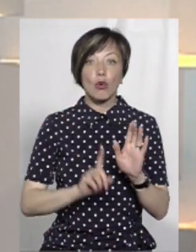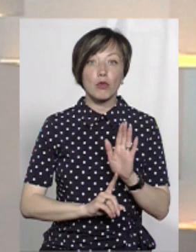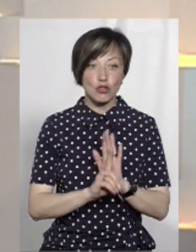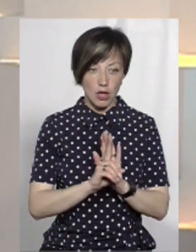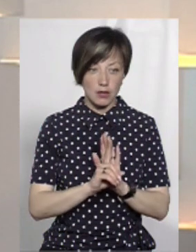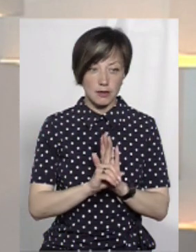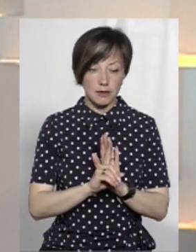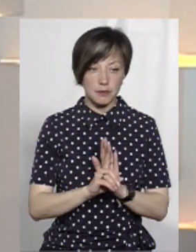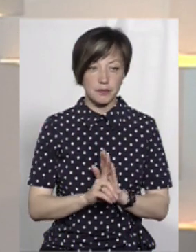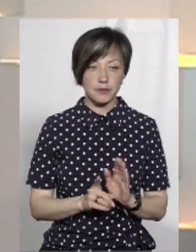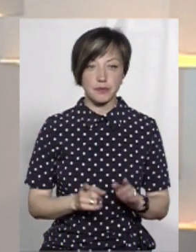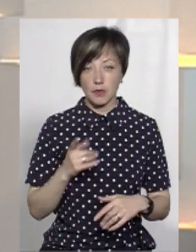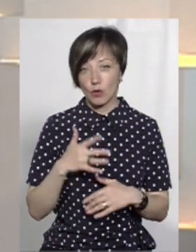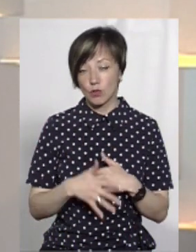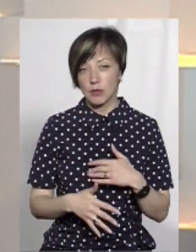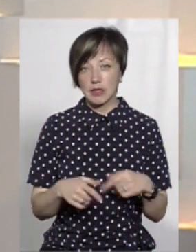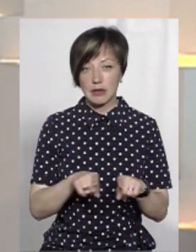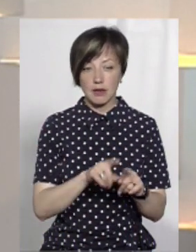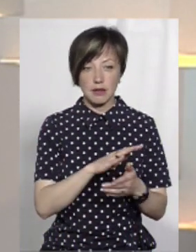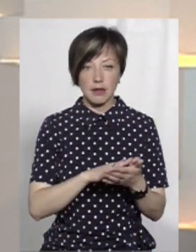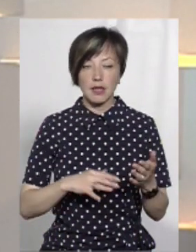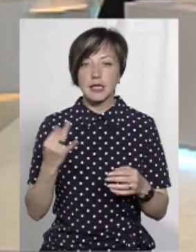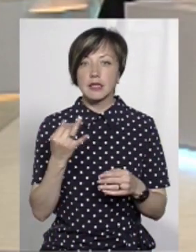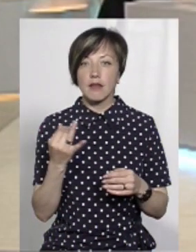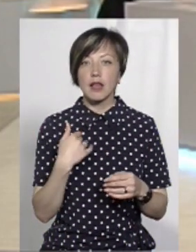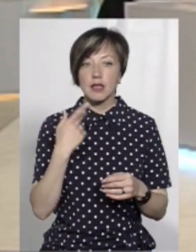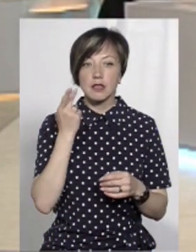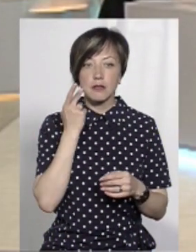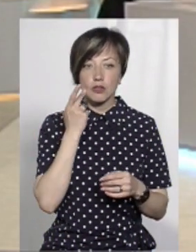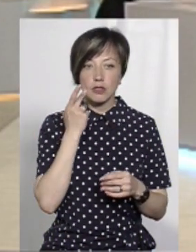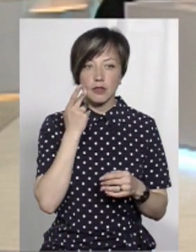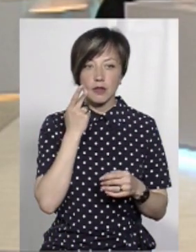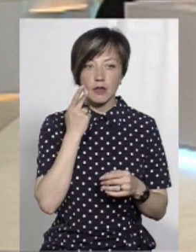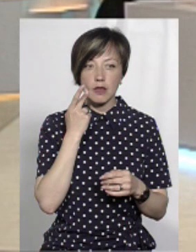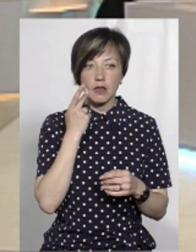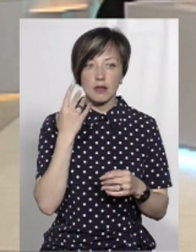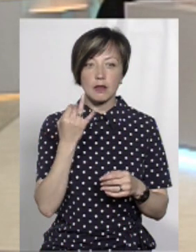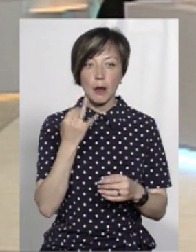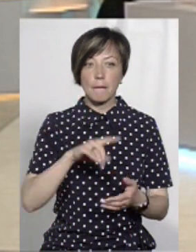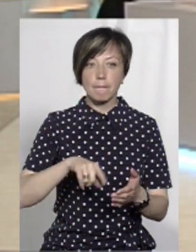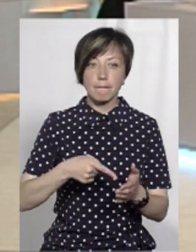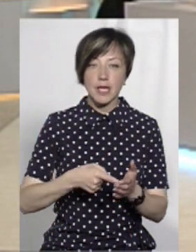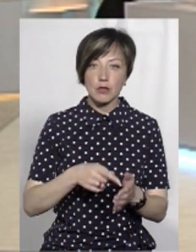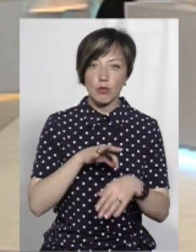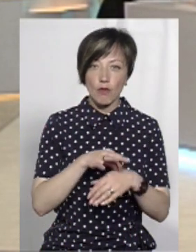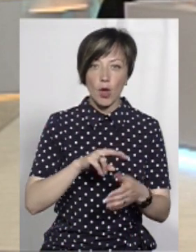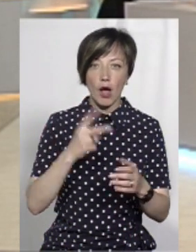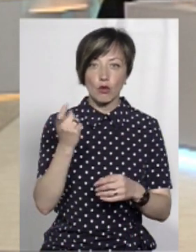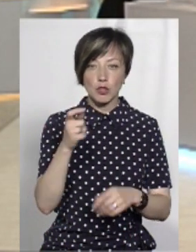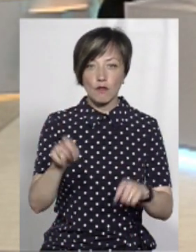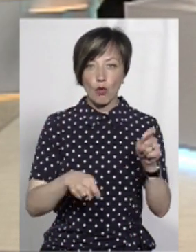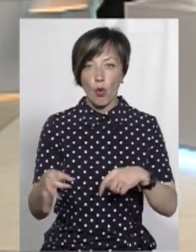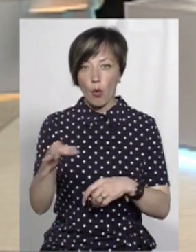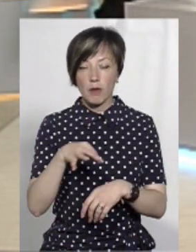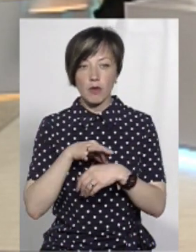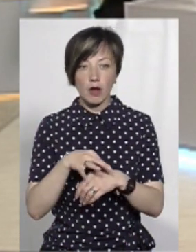почати. Розумієте? І так далі. А от я завжди, цікаво, там місто проводить, економічний форум,